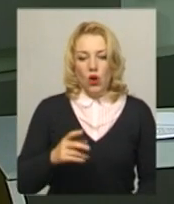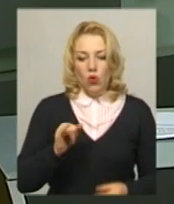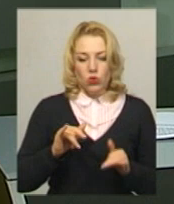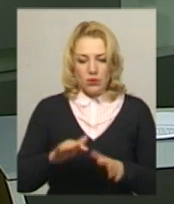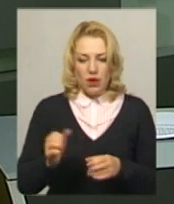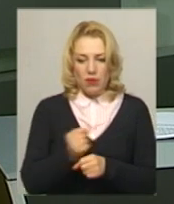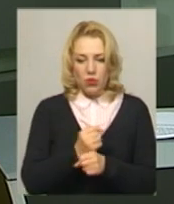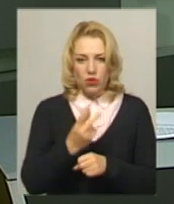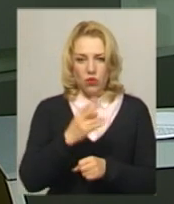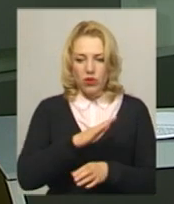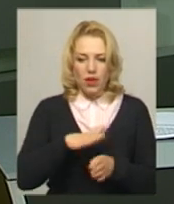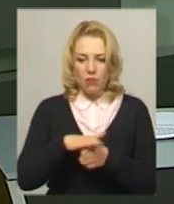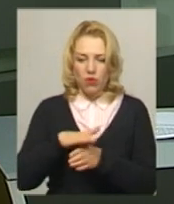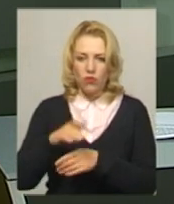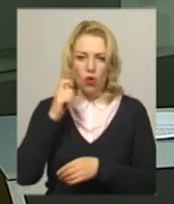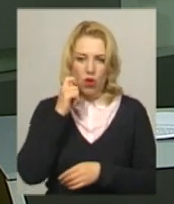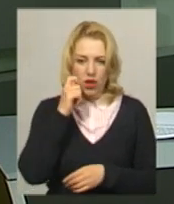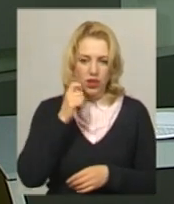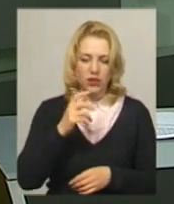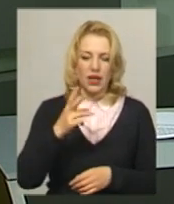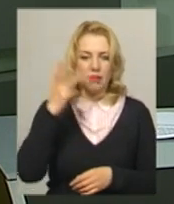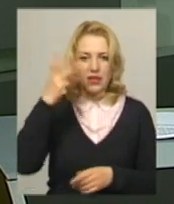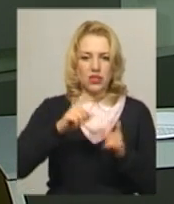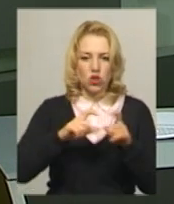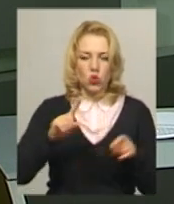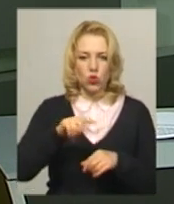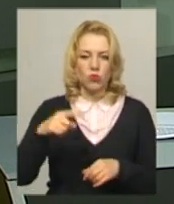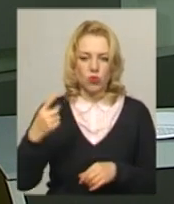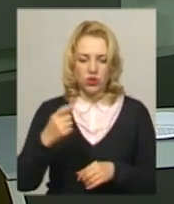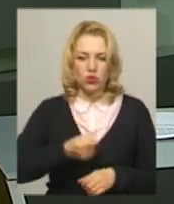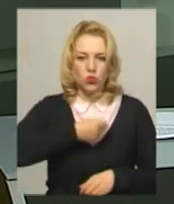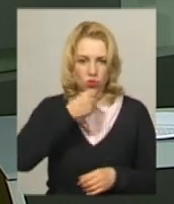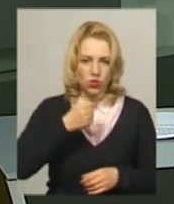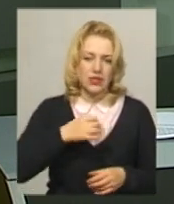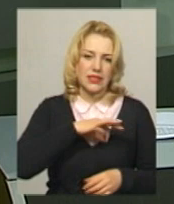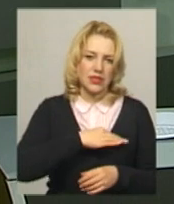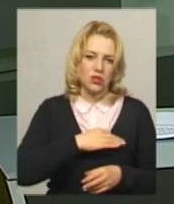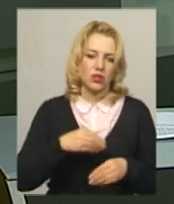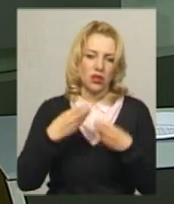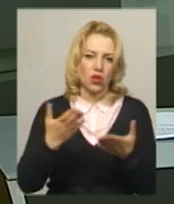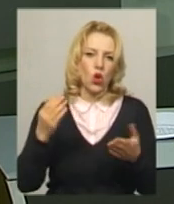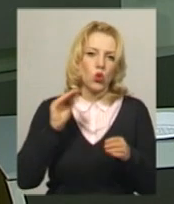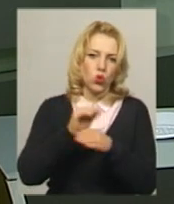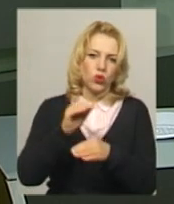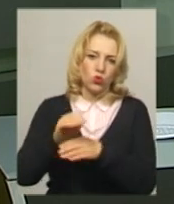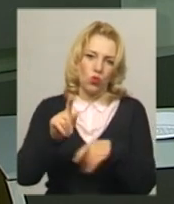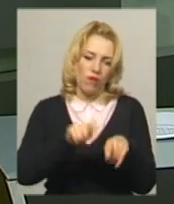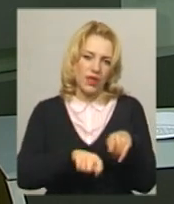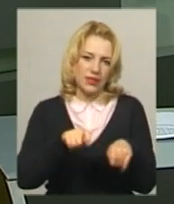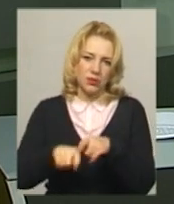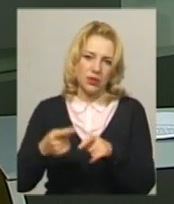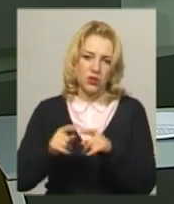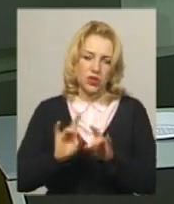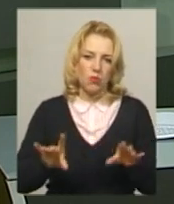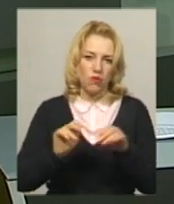неповнолітніх біля Хмельницької школи номер один дорослим чоловіком слідчий призначив додаткові експертизи. Про це повідомила старший інспектор